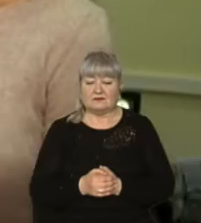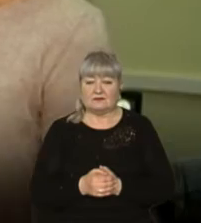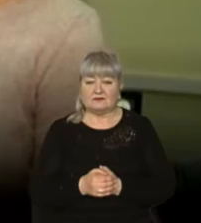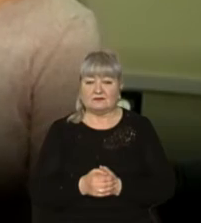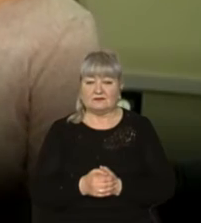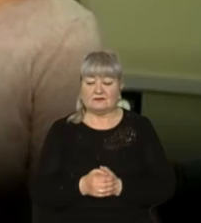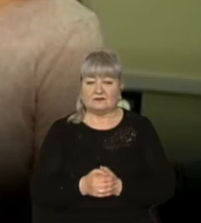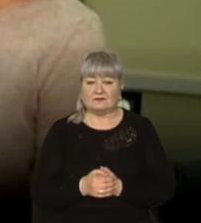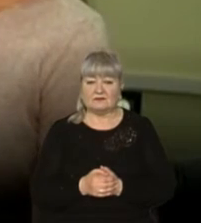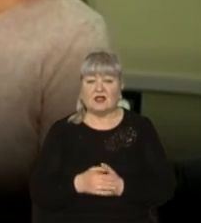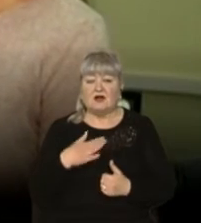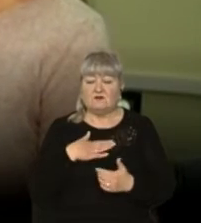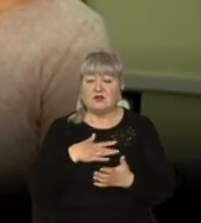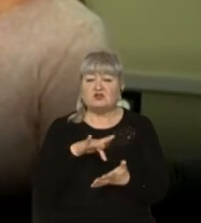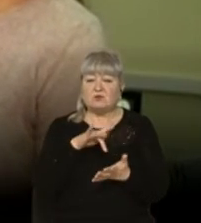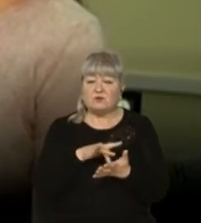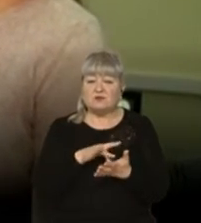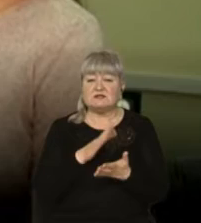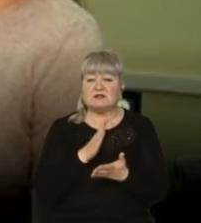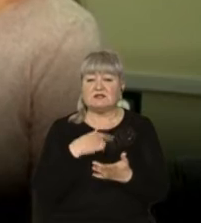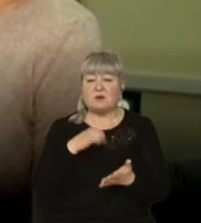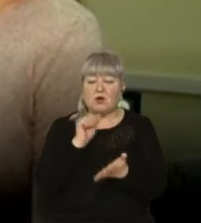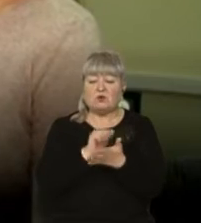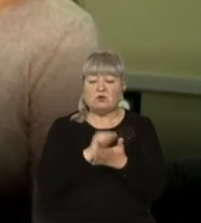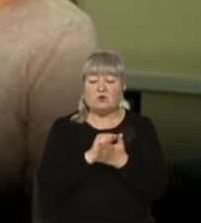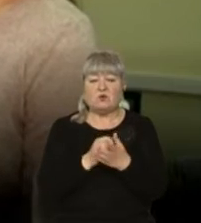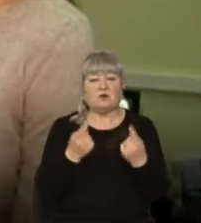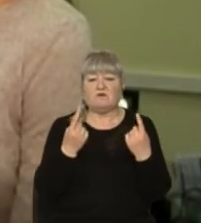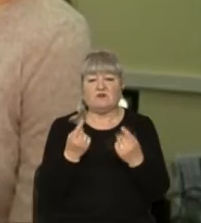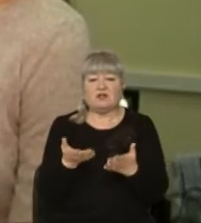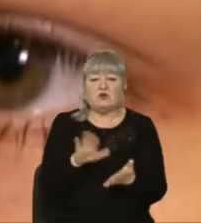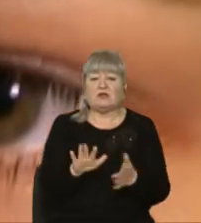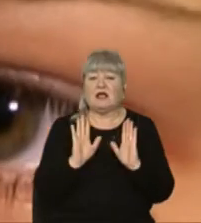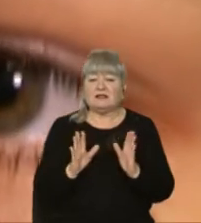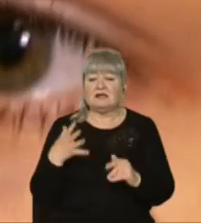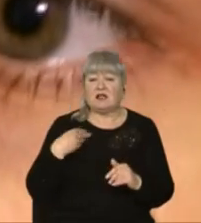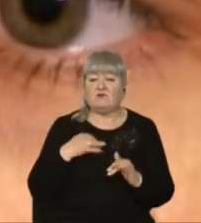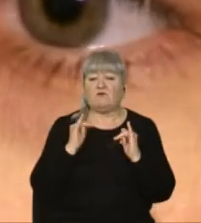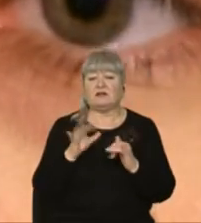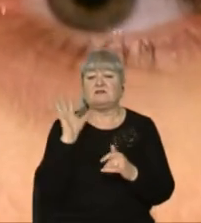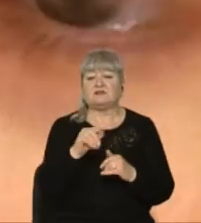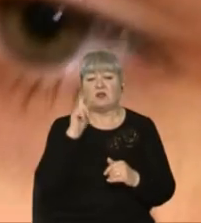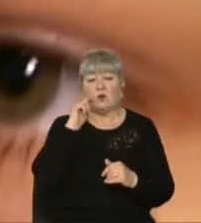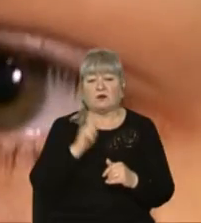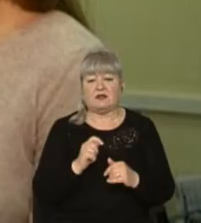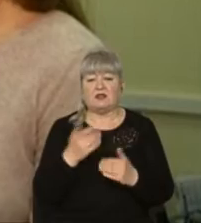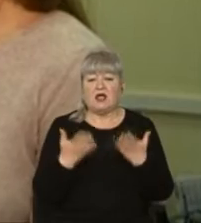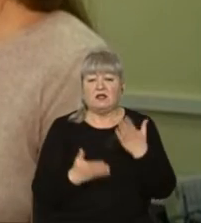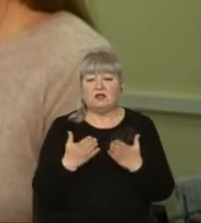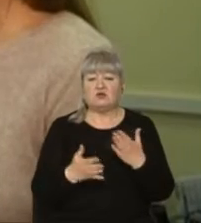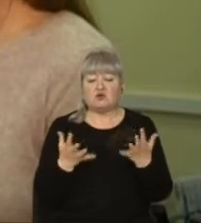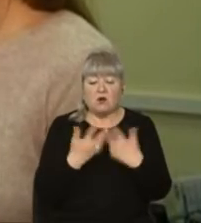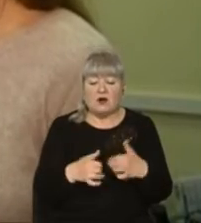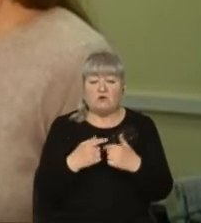Ми в нашому центрі друкуємо великими тиражами, не тільки для Львова, але й для всієї України. Якщо рахувати приблизно в день, виходить